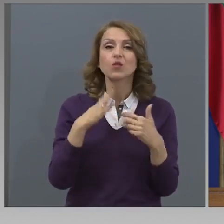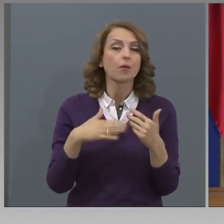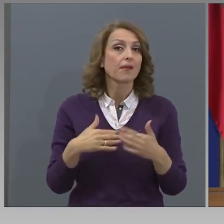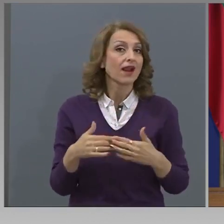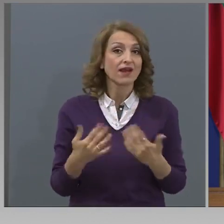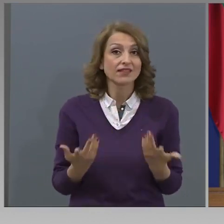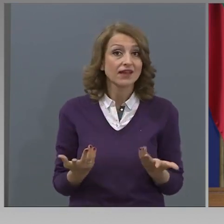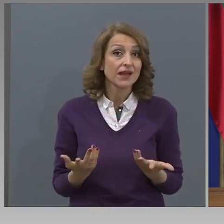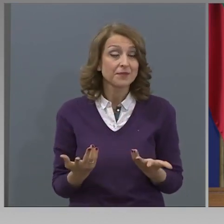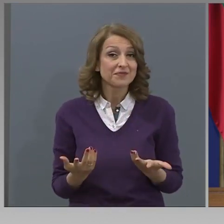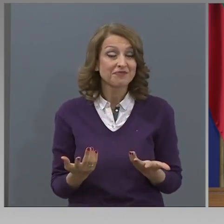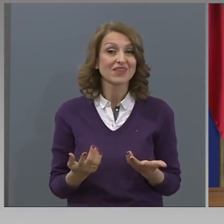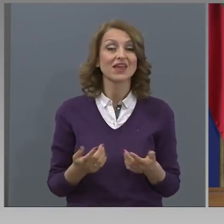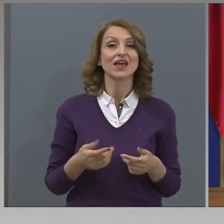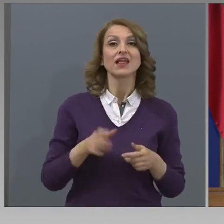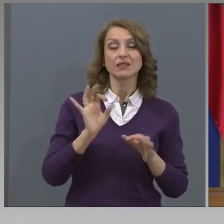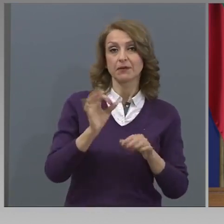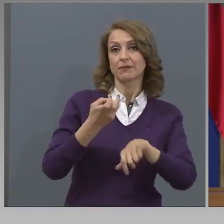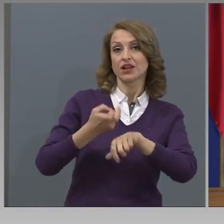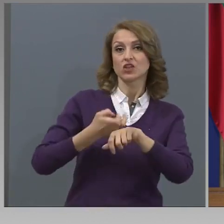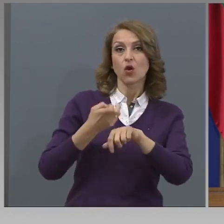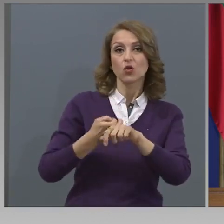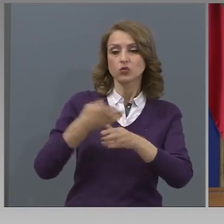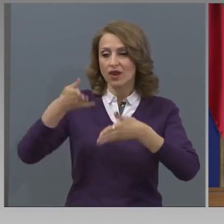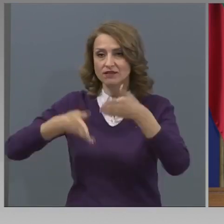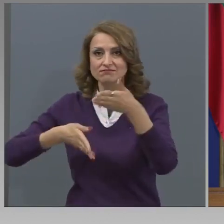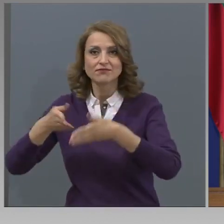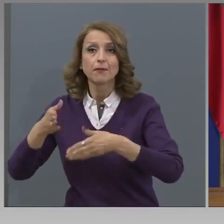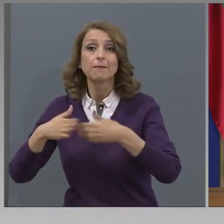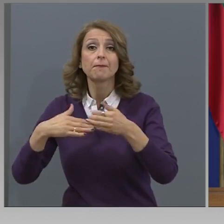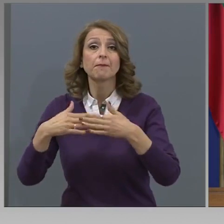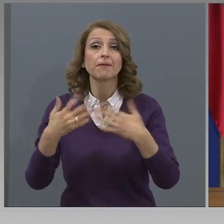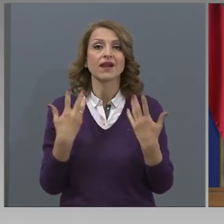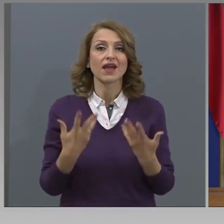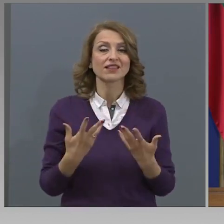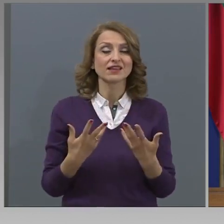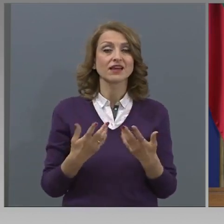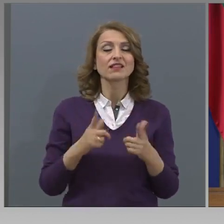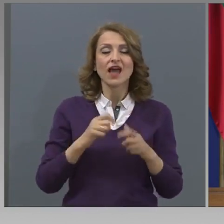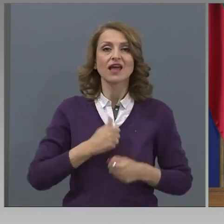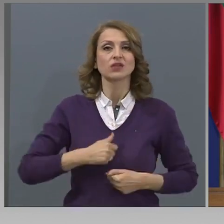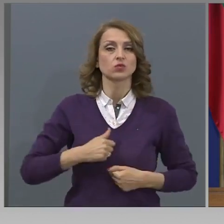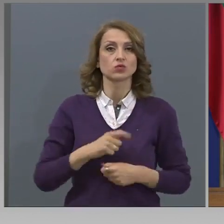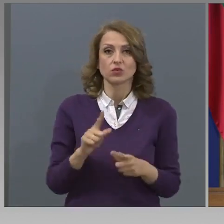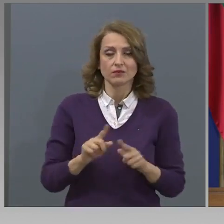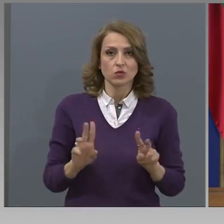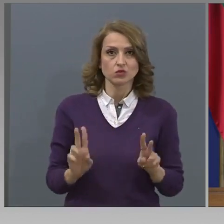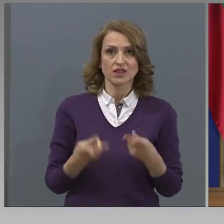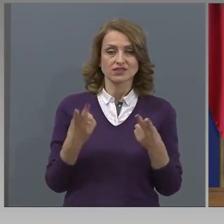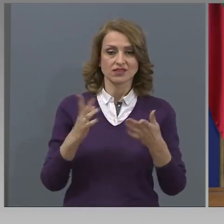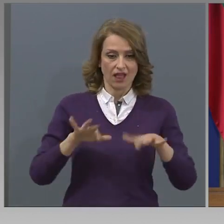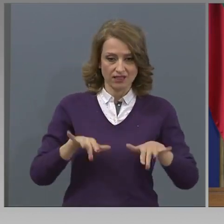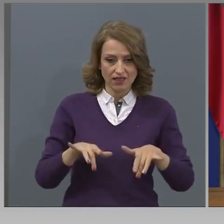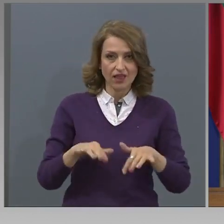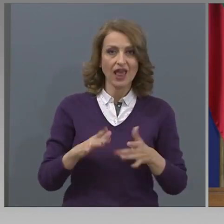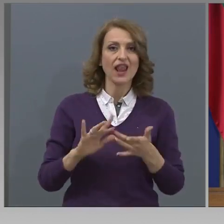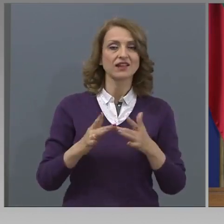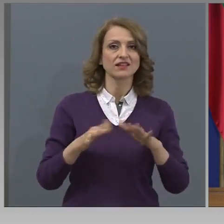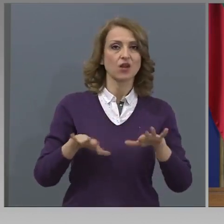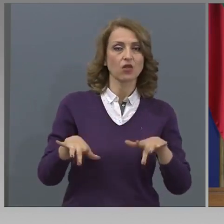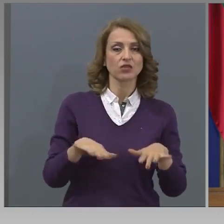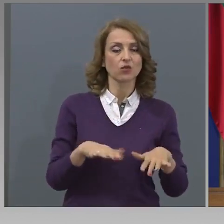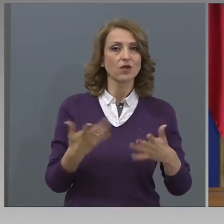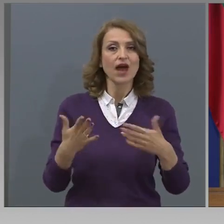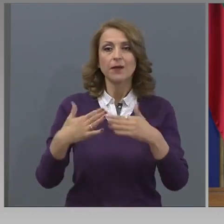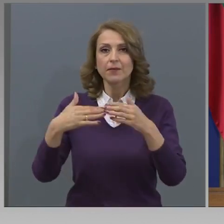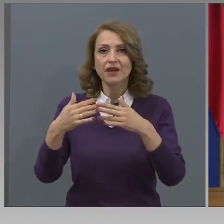е това, което е най-трудно да се случи в електронна среда. И във всички случаи,